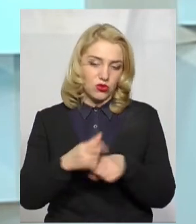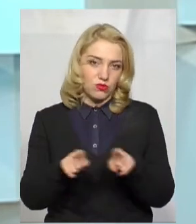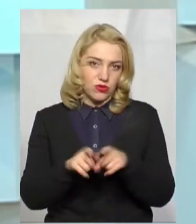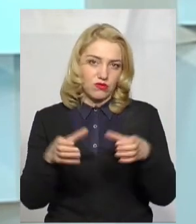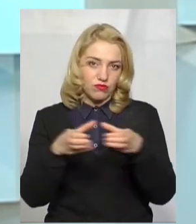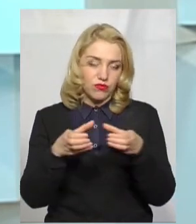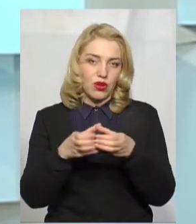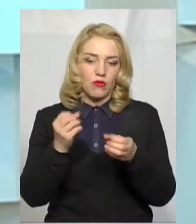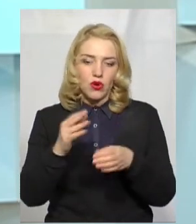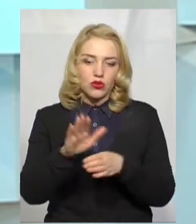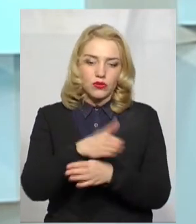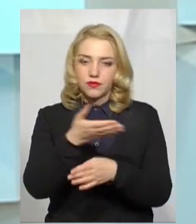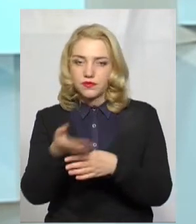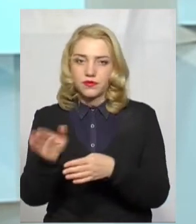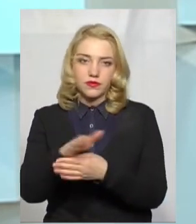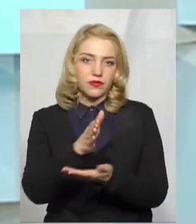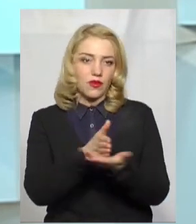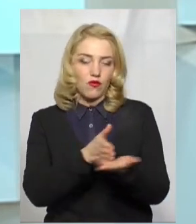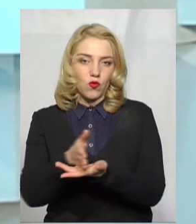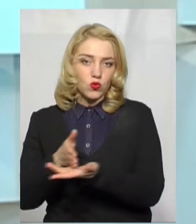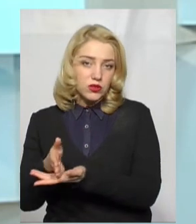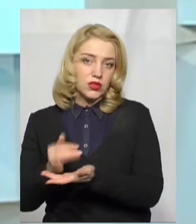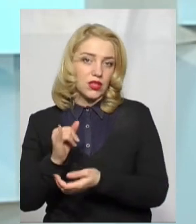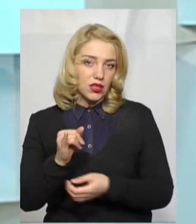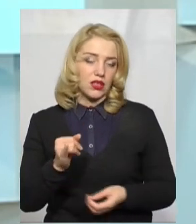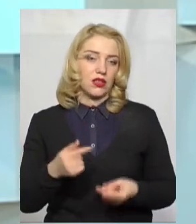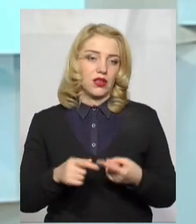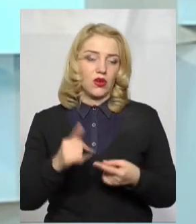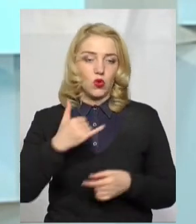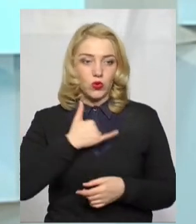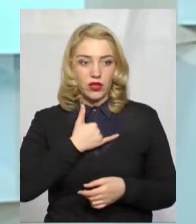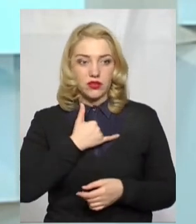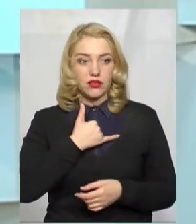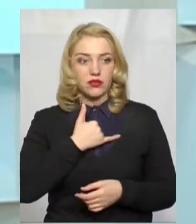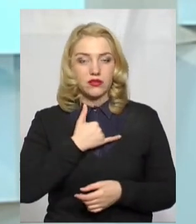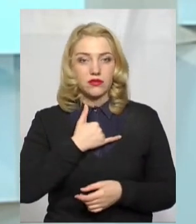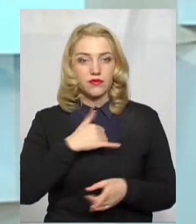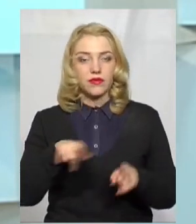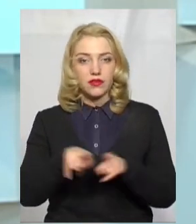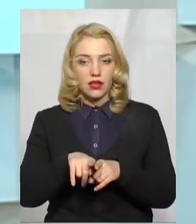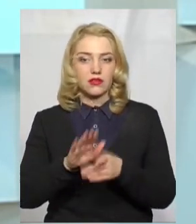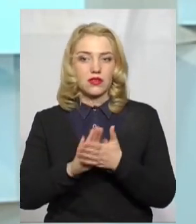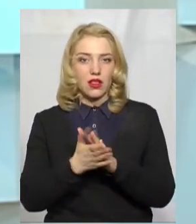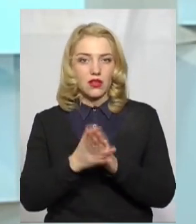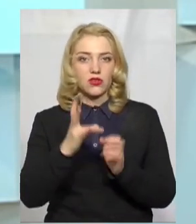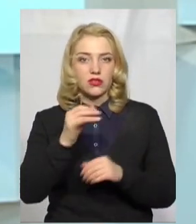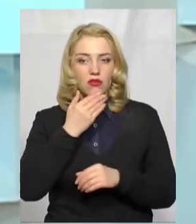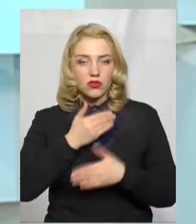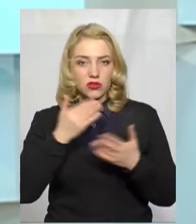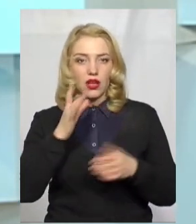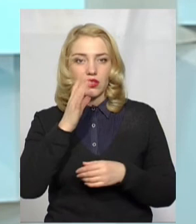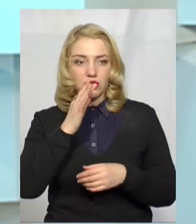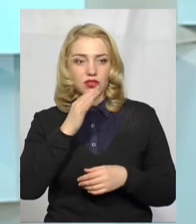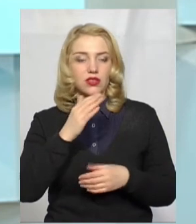перерозподіляємо функції. Крім цього, у нас так склалося, але за останній час